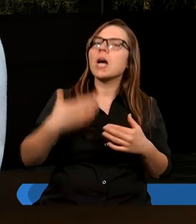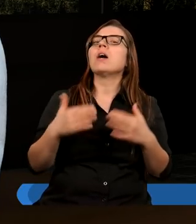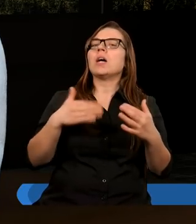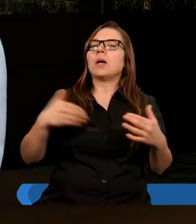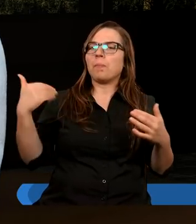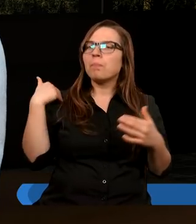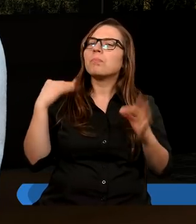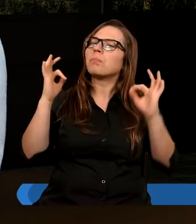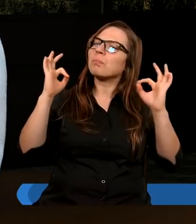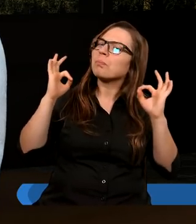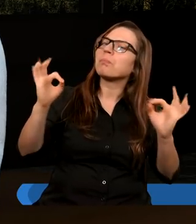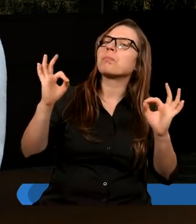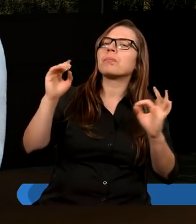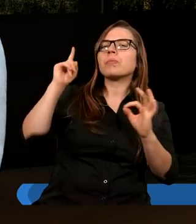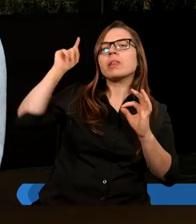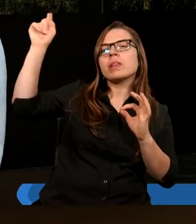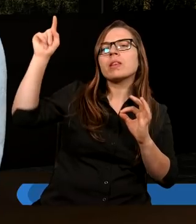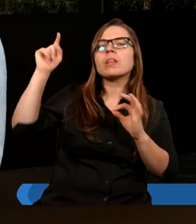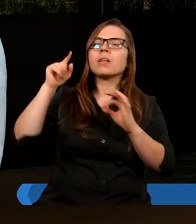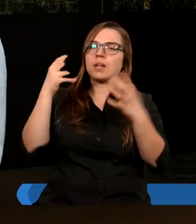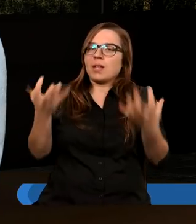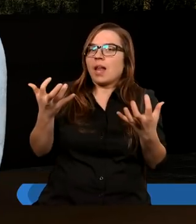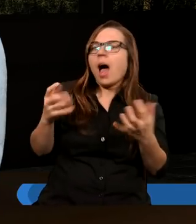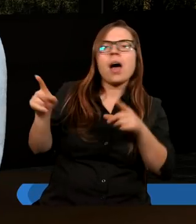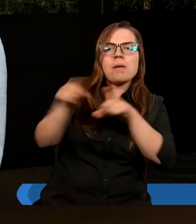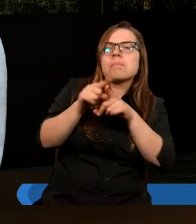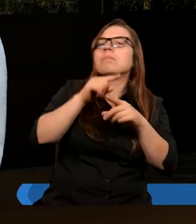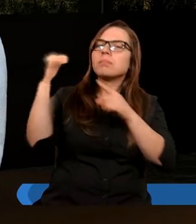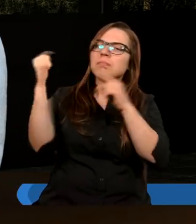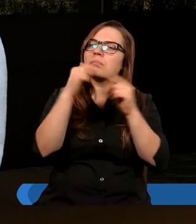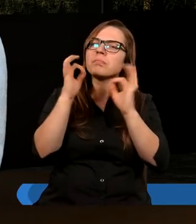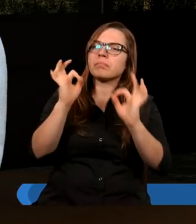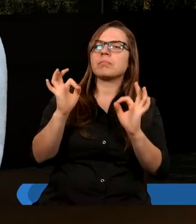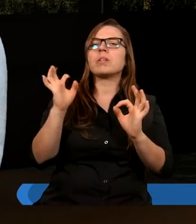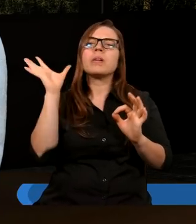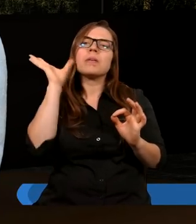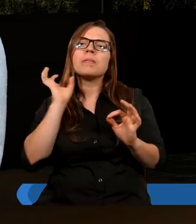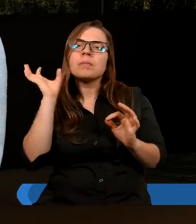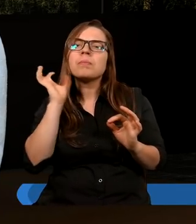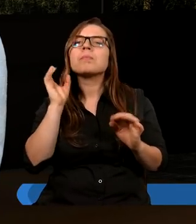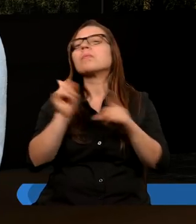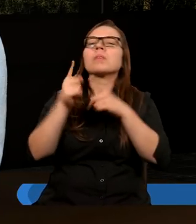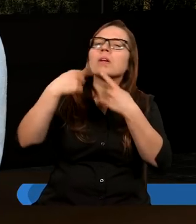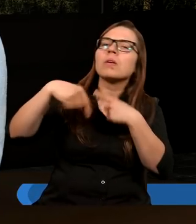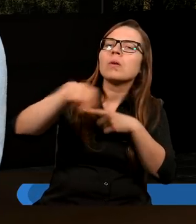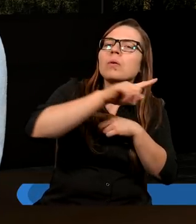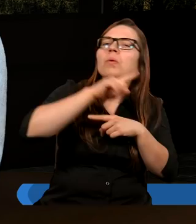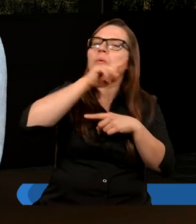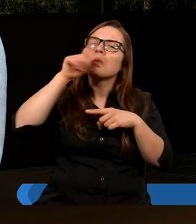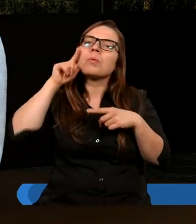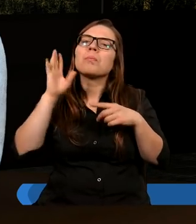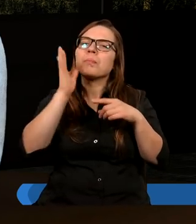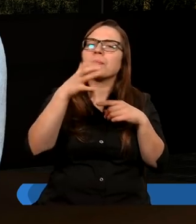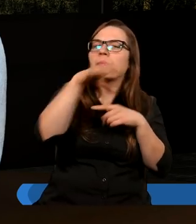było zgodne z tym, jak Ty byś chciał usłyszeć, a także Ci, którzy będą